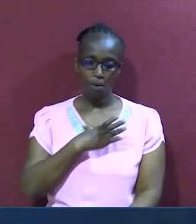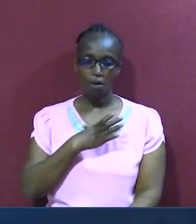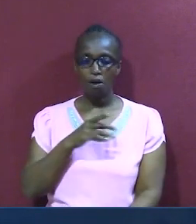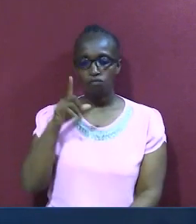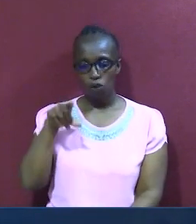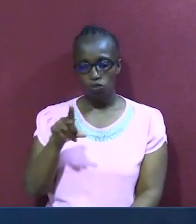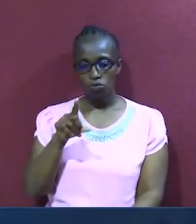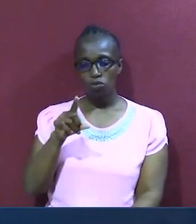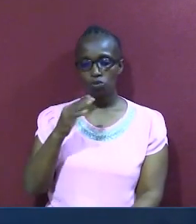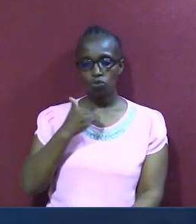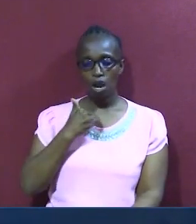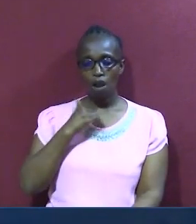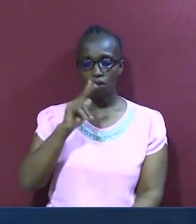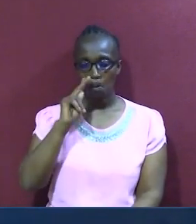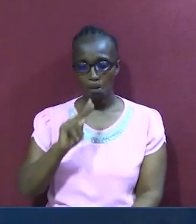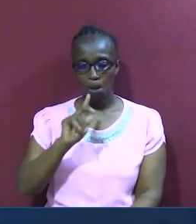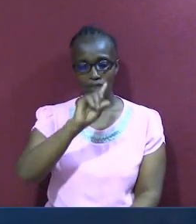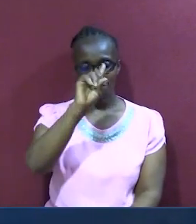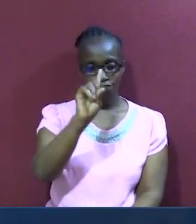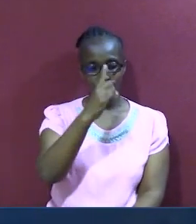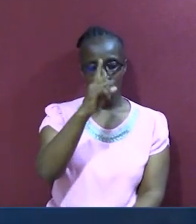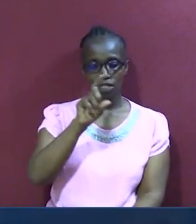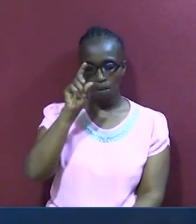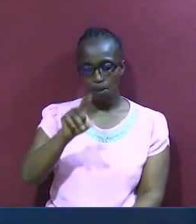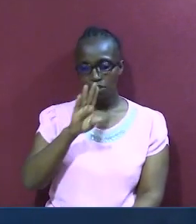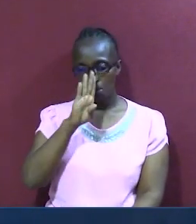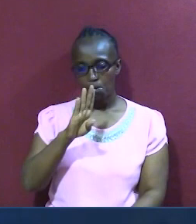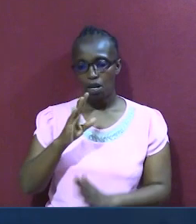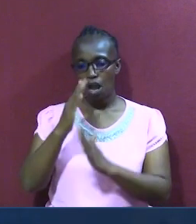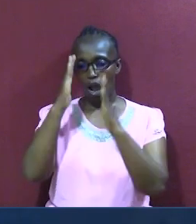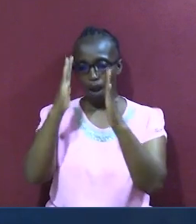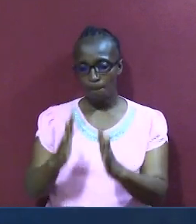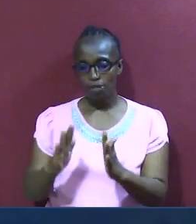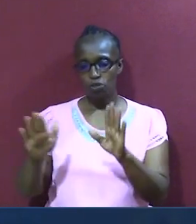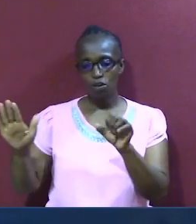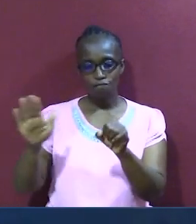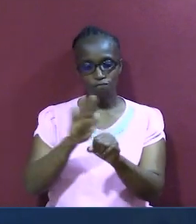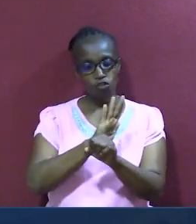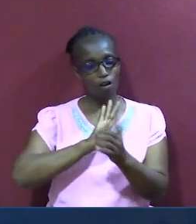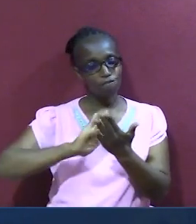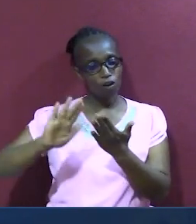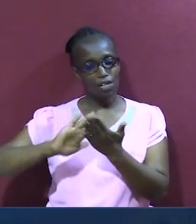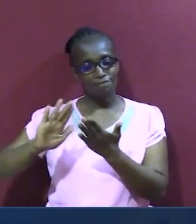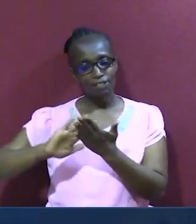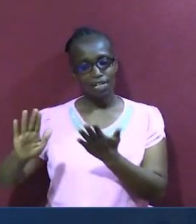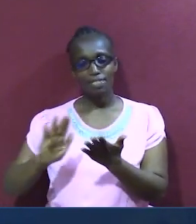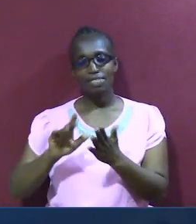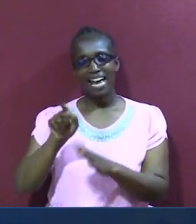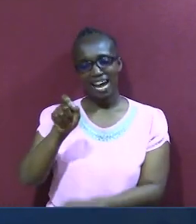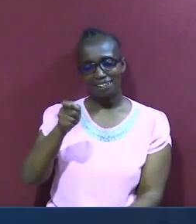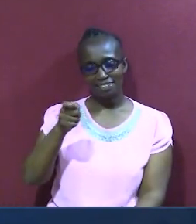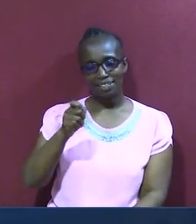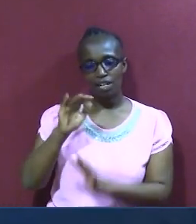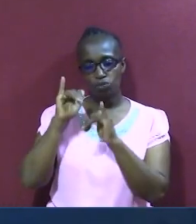kuwa na amani, kwanza ni lazima uwe mtu wakusamehe. Musamaha, ni ufungue wakuishi na